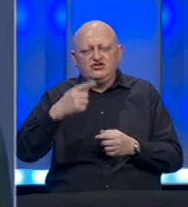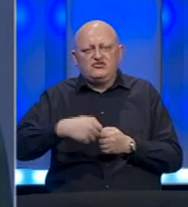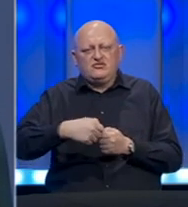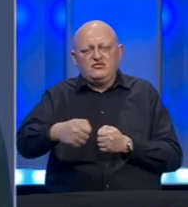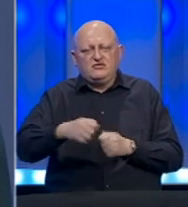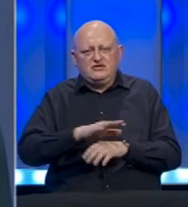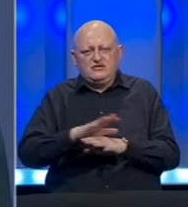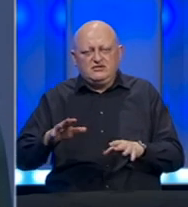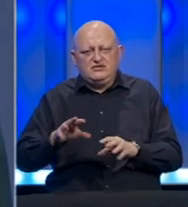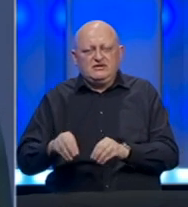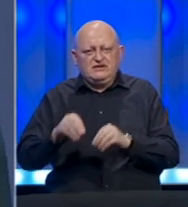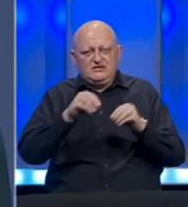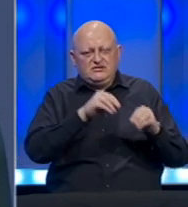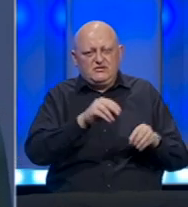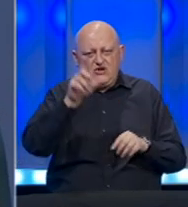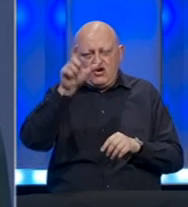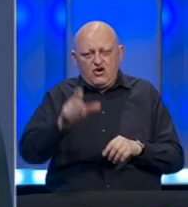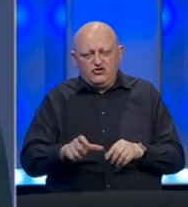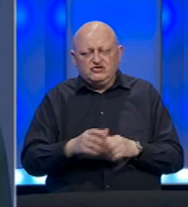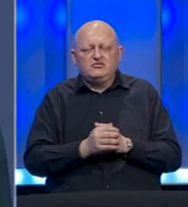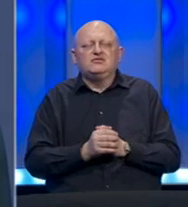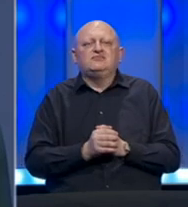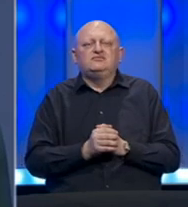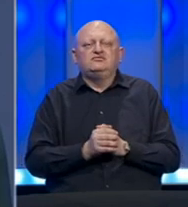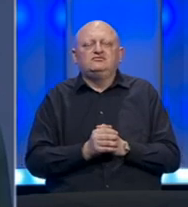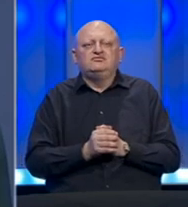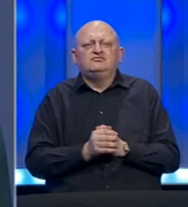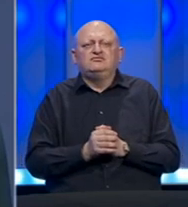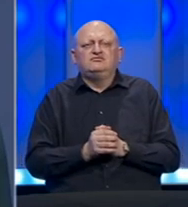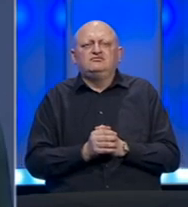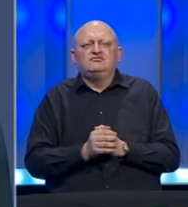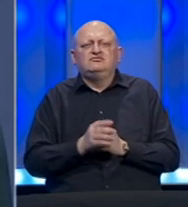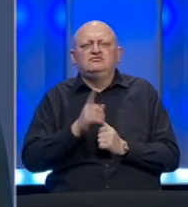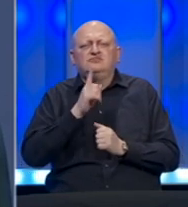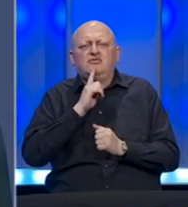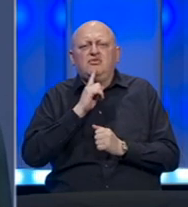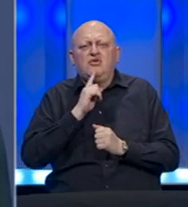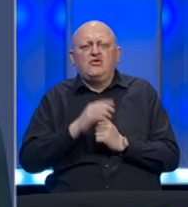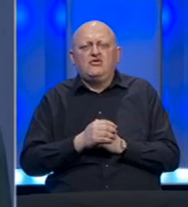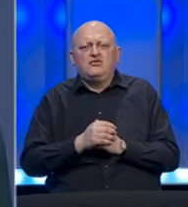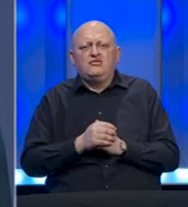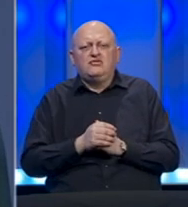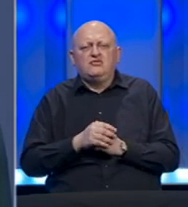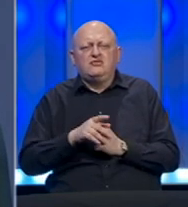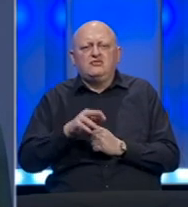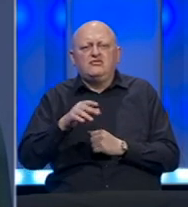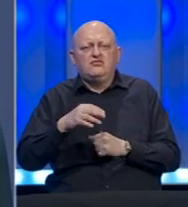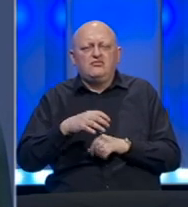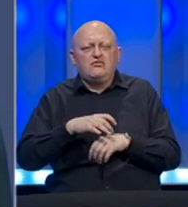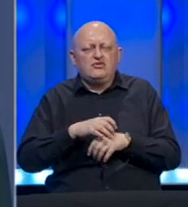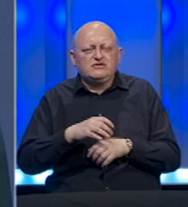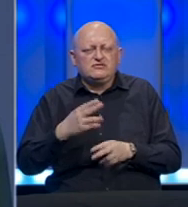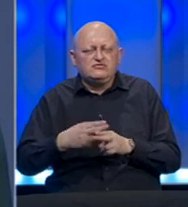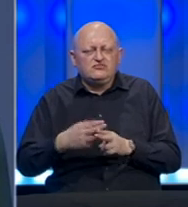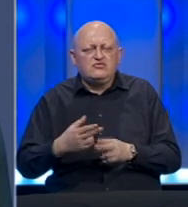mjera su svakako izuzete osobe koje idu po zrasenu skrbi, izuzete su